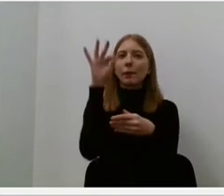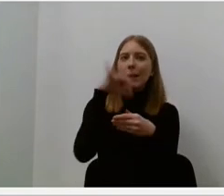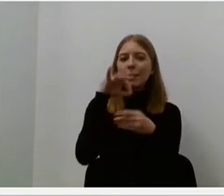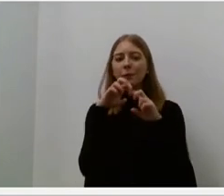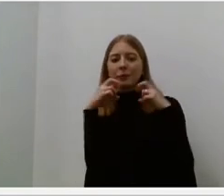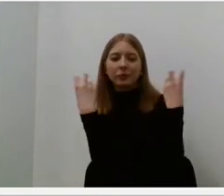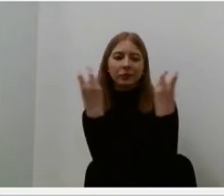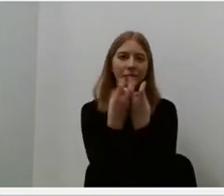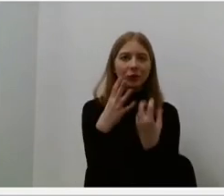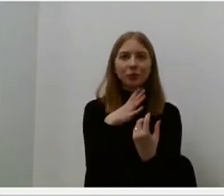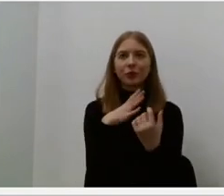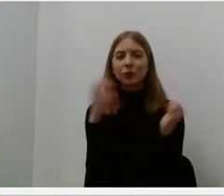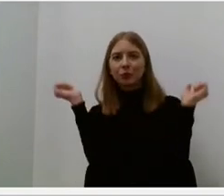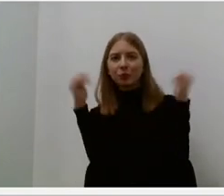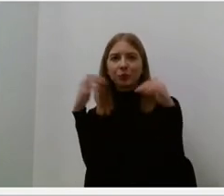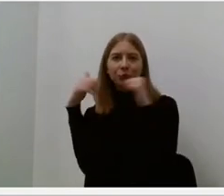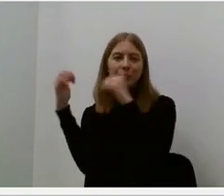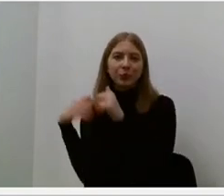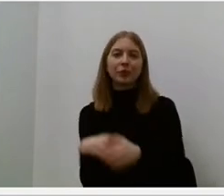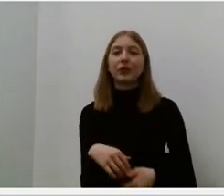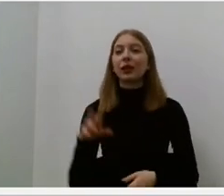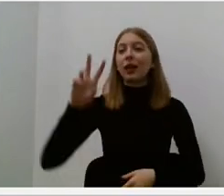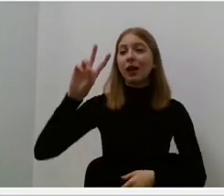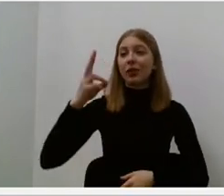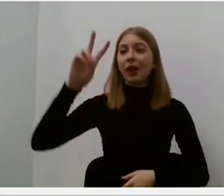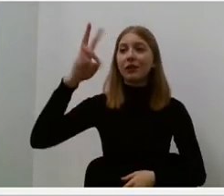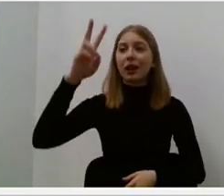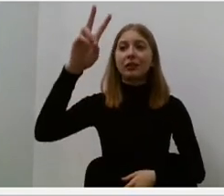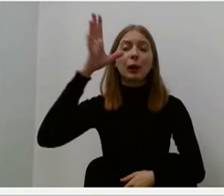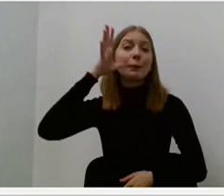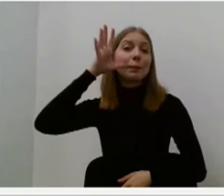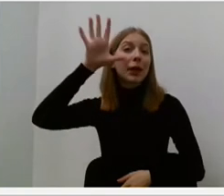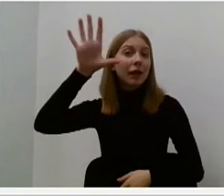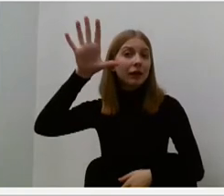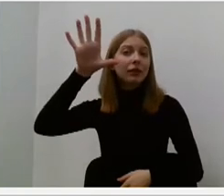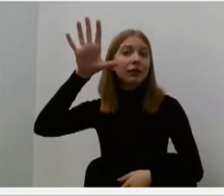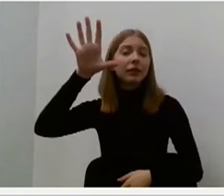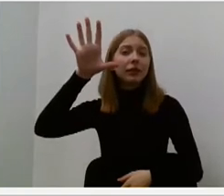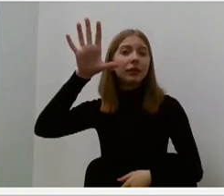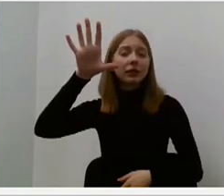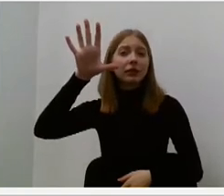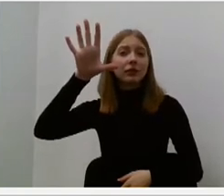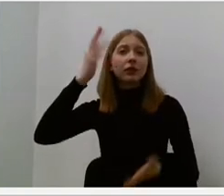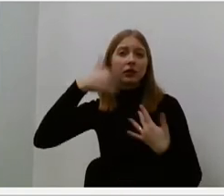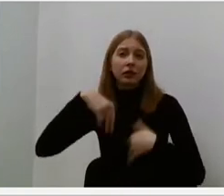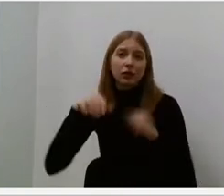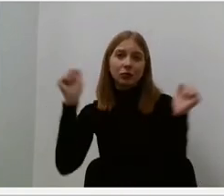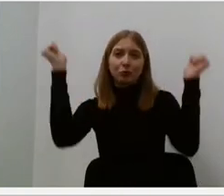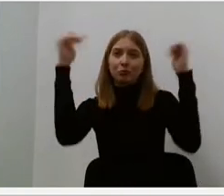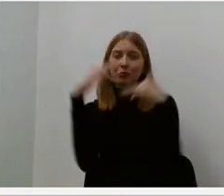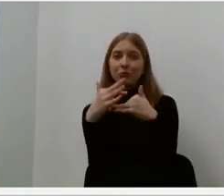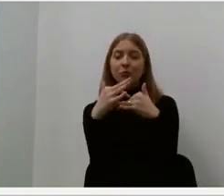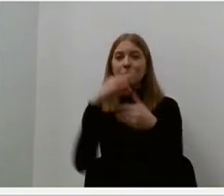arba tokius antradienio penktos valandos oklokus, five oklokus. Ir tai